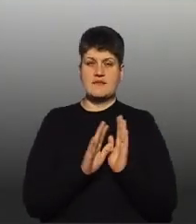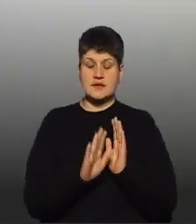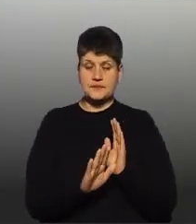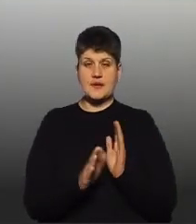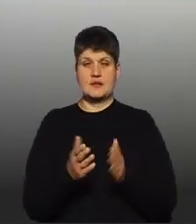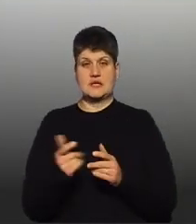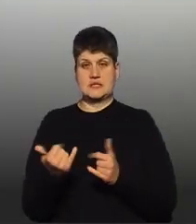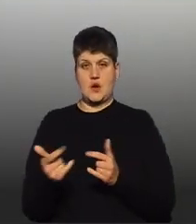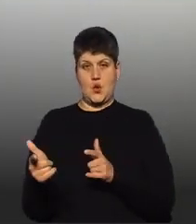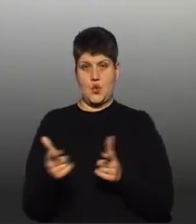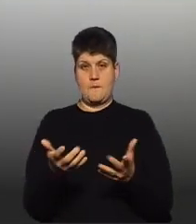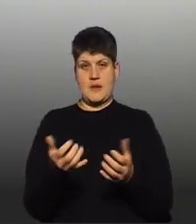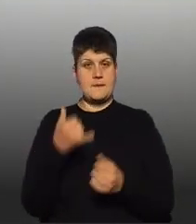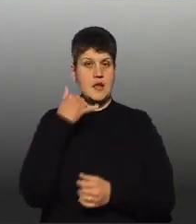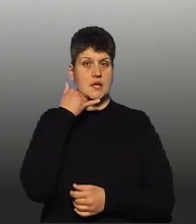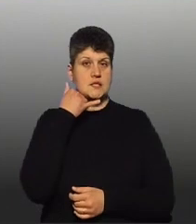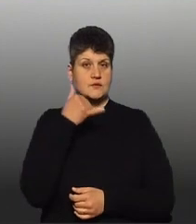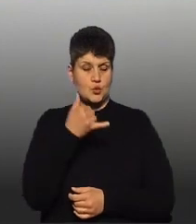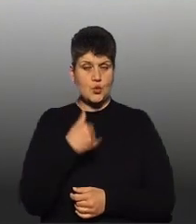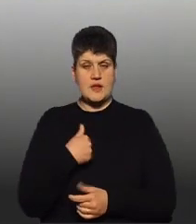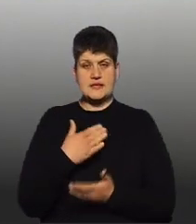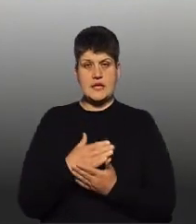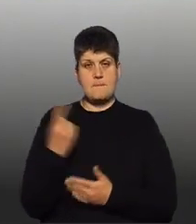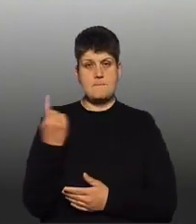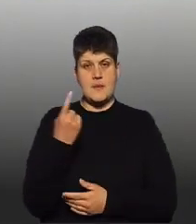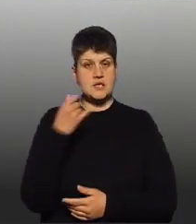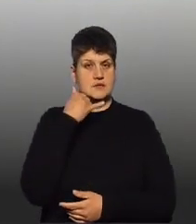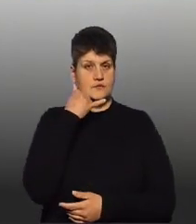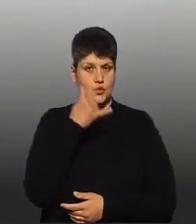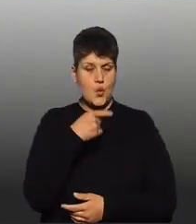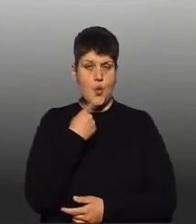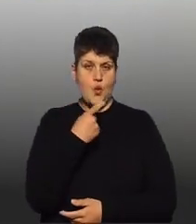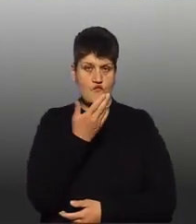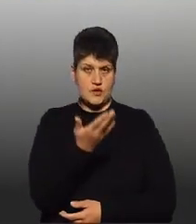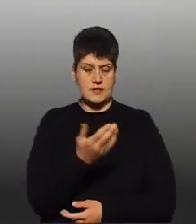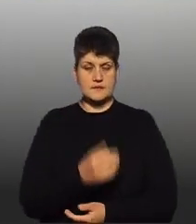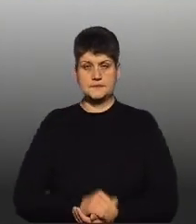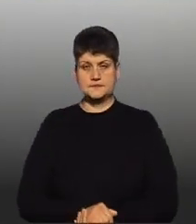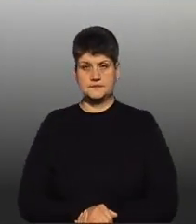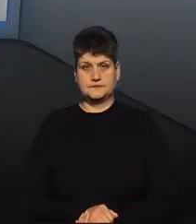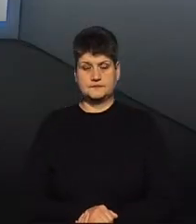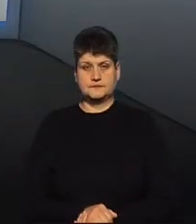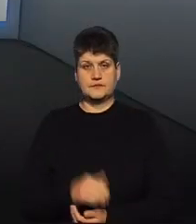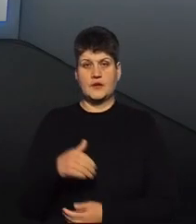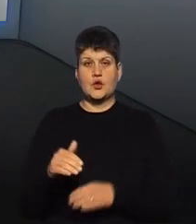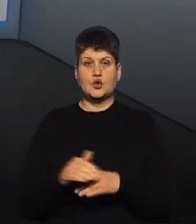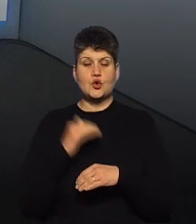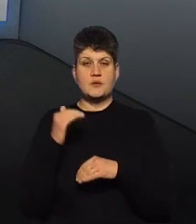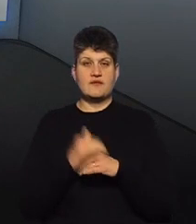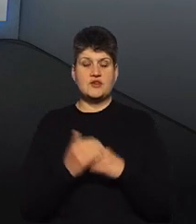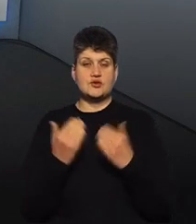приймати телефонний дзвінок, адже в нас є перший додзвонювач, говоріть, ви в ефірі. Алло, добрий вечір. Добрий вечір.